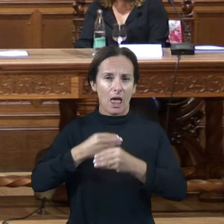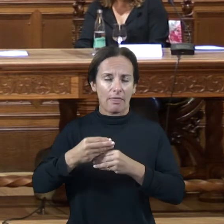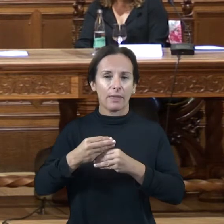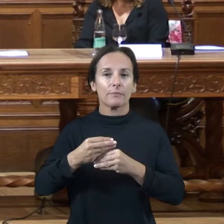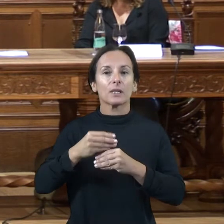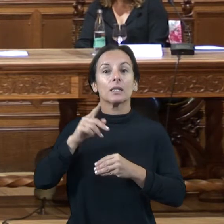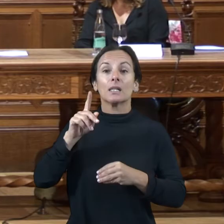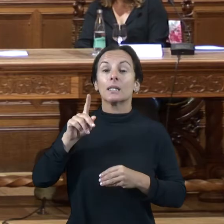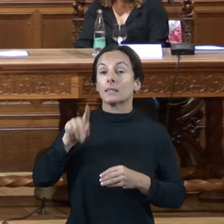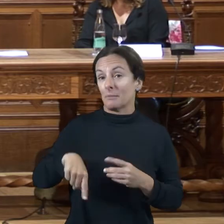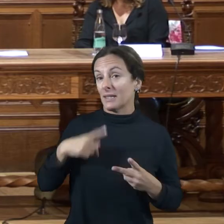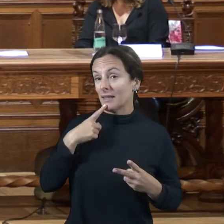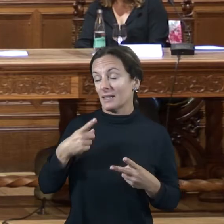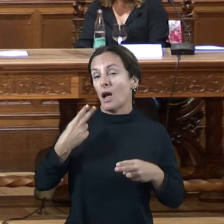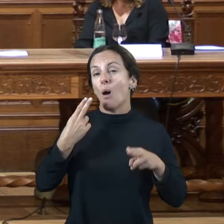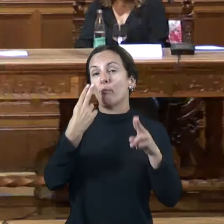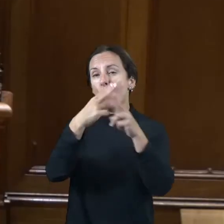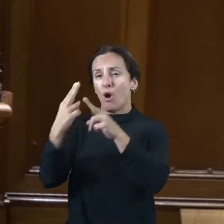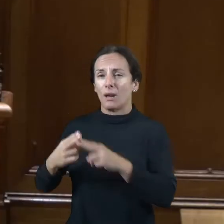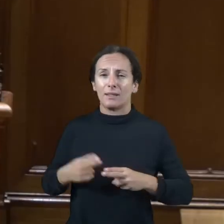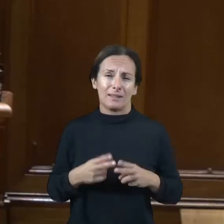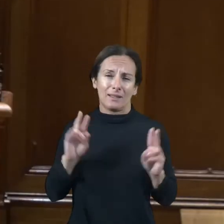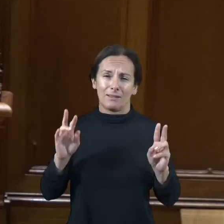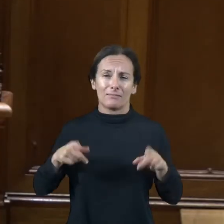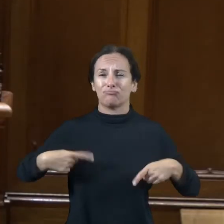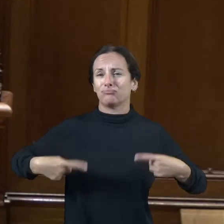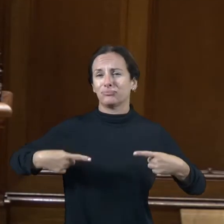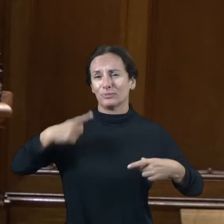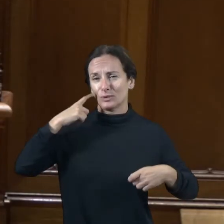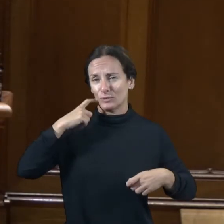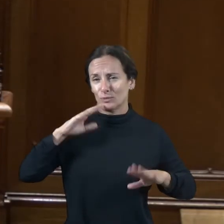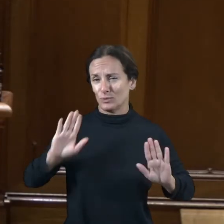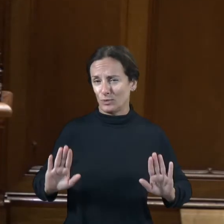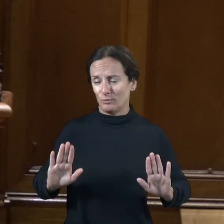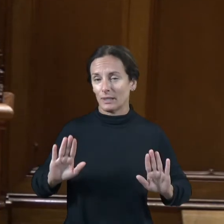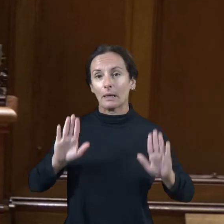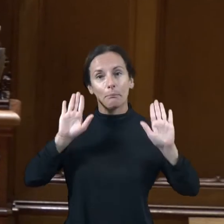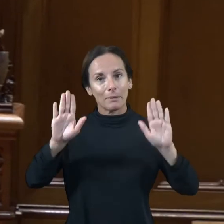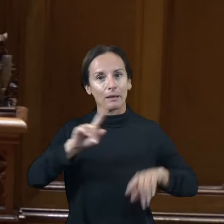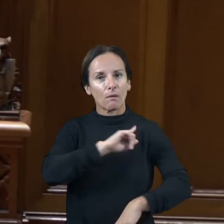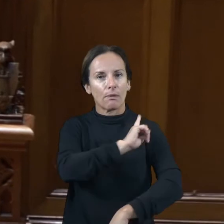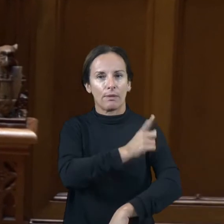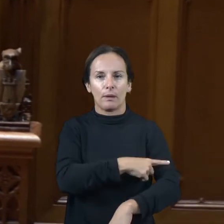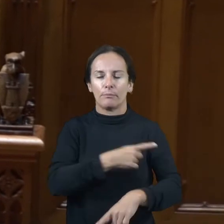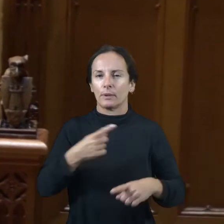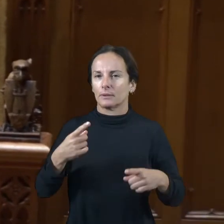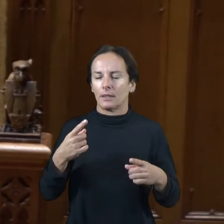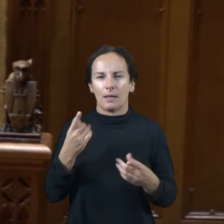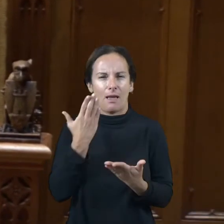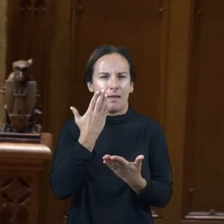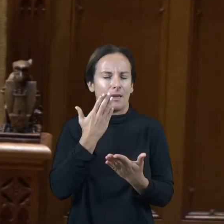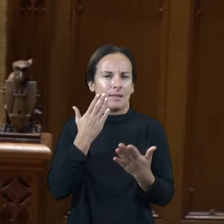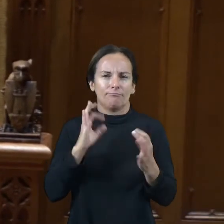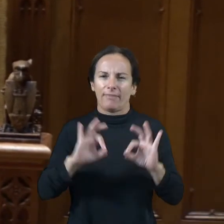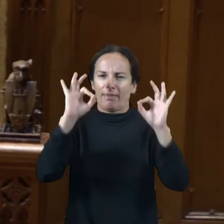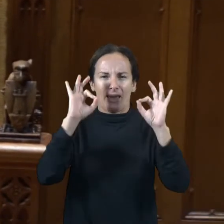en les parts polítiques sempre ens discutim crec que en el deporte no perquè el deporte és algo que puede fer un món